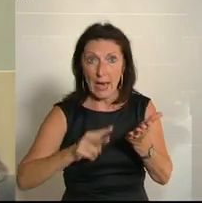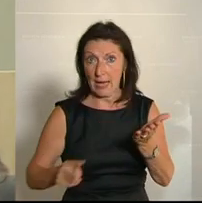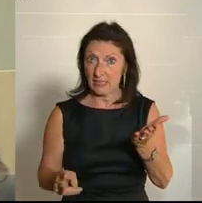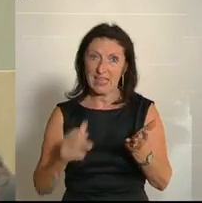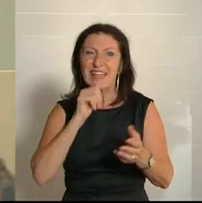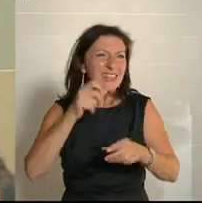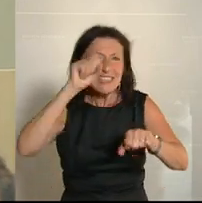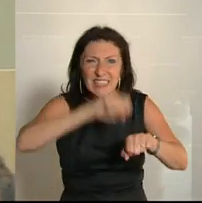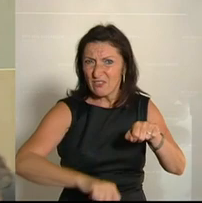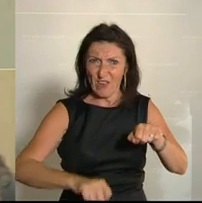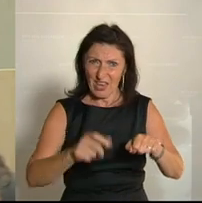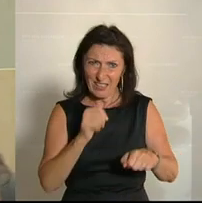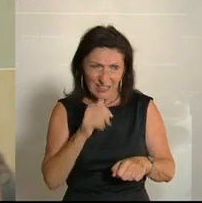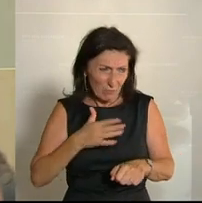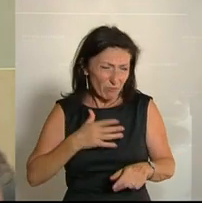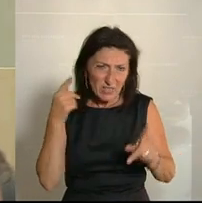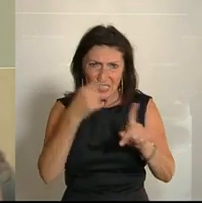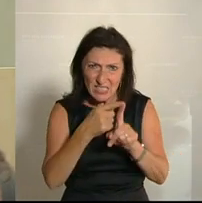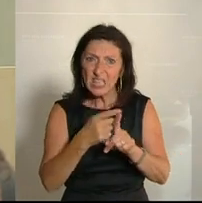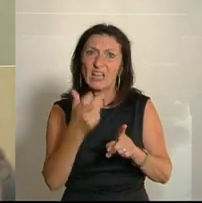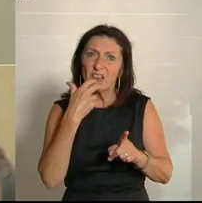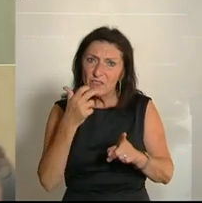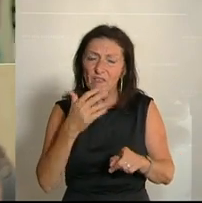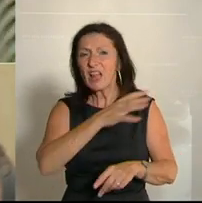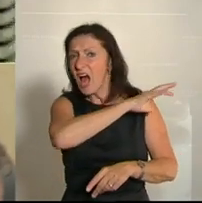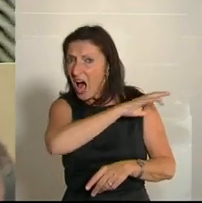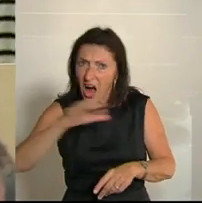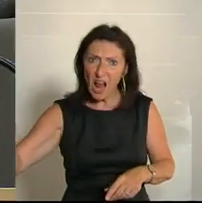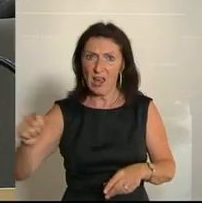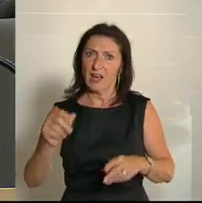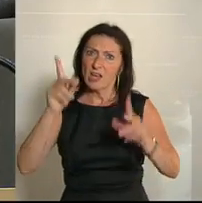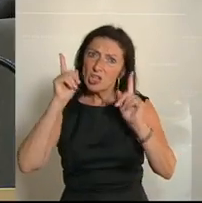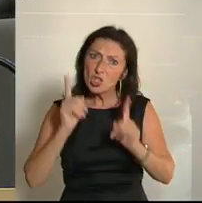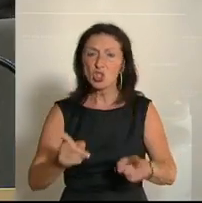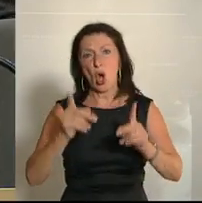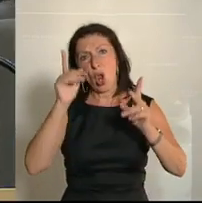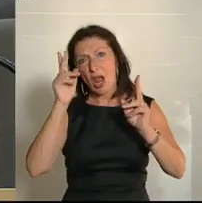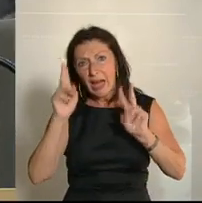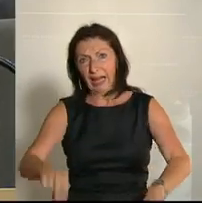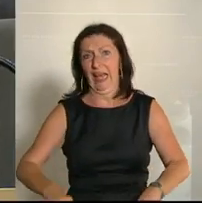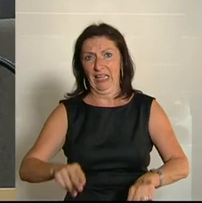hineinzwingen. Wir wollen nur sicherstellen, dass jeder auch den Anspruch auf einen Lehrstellenplatz hat.